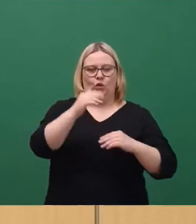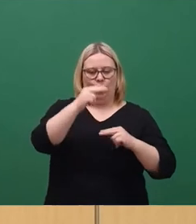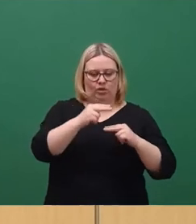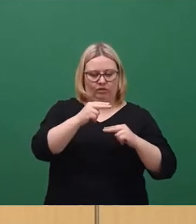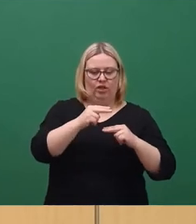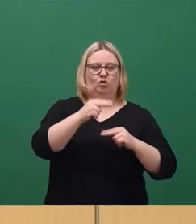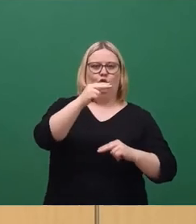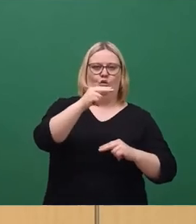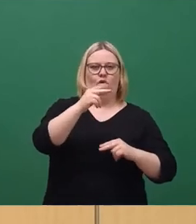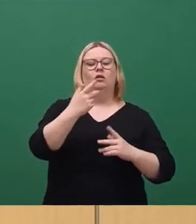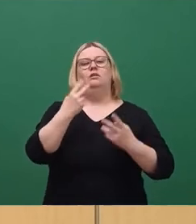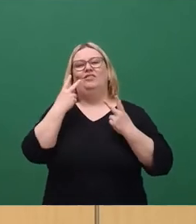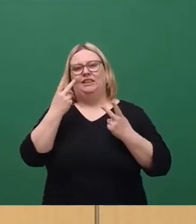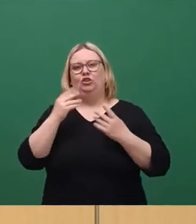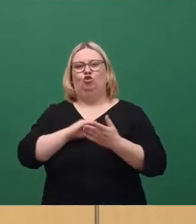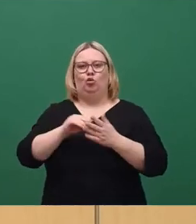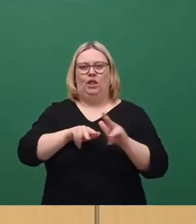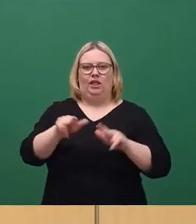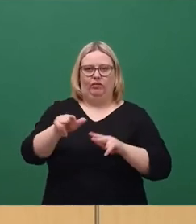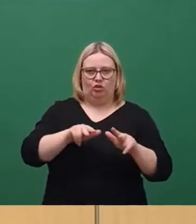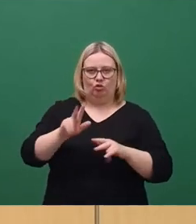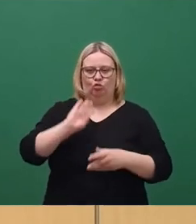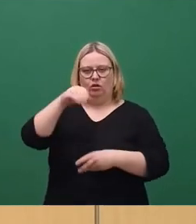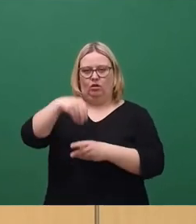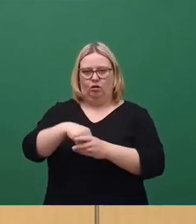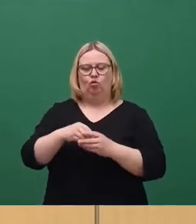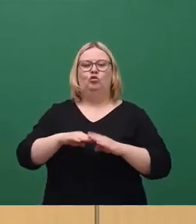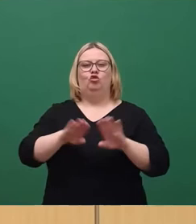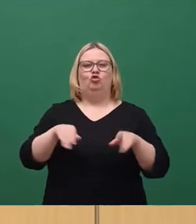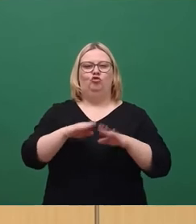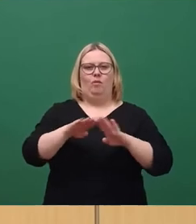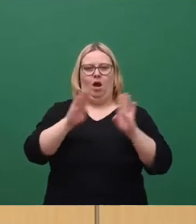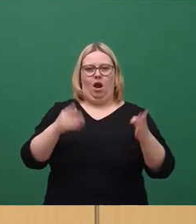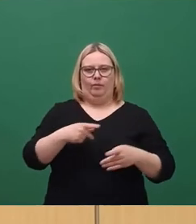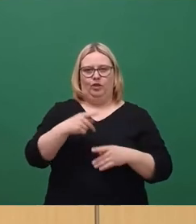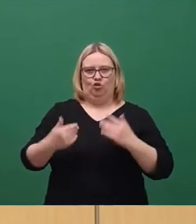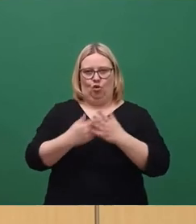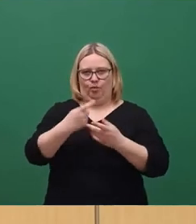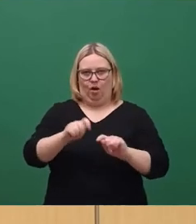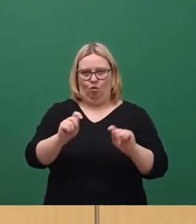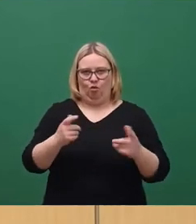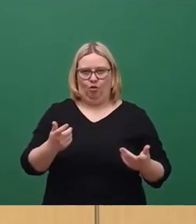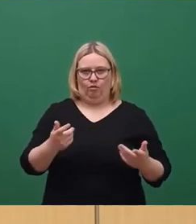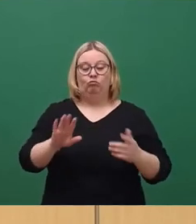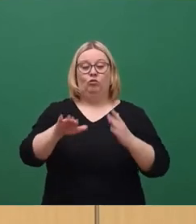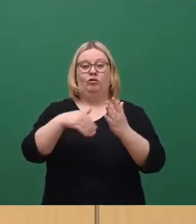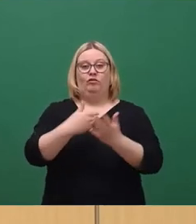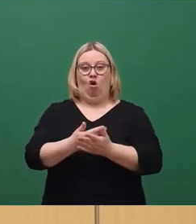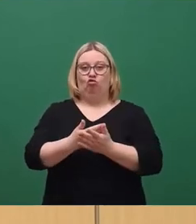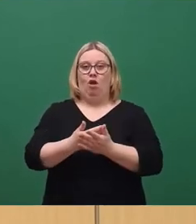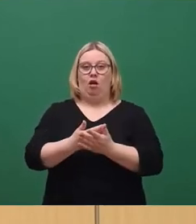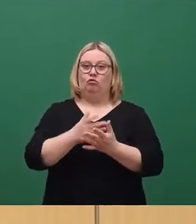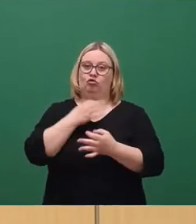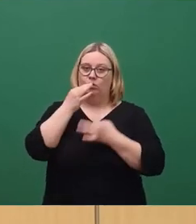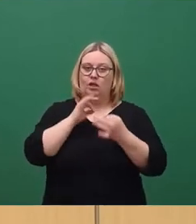Schulinfrastruktur investiert und eine Schwimmhalle in Pieschen neu gebaut werden. Dieser Vorschlag war, gerade bezogen auf die